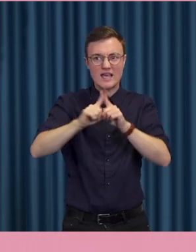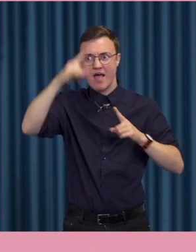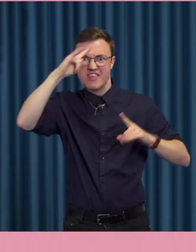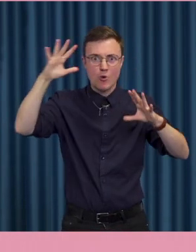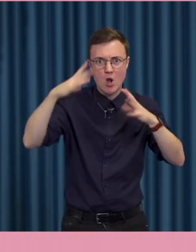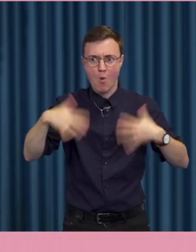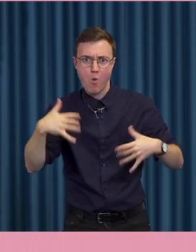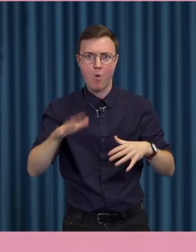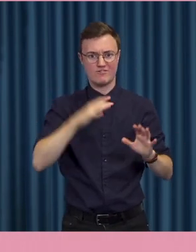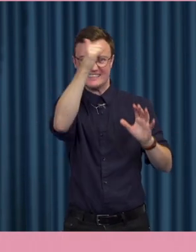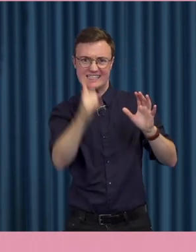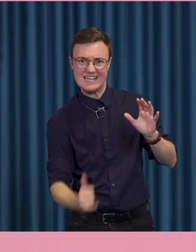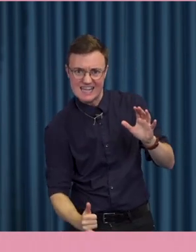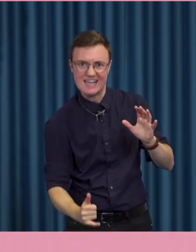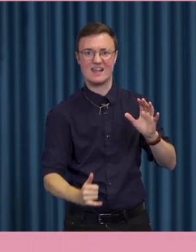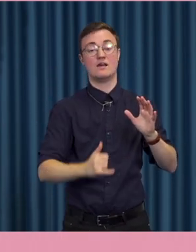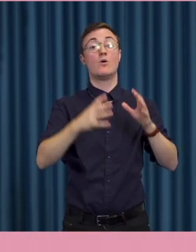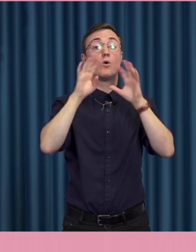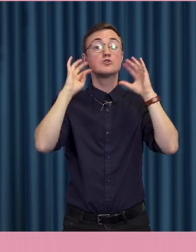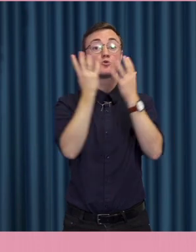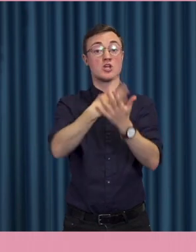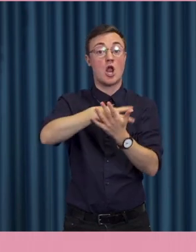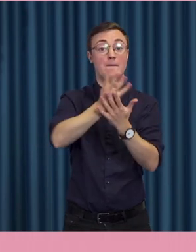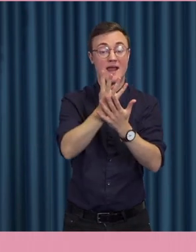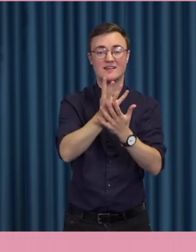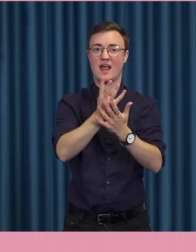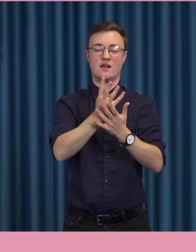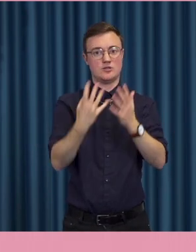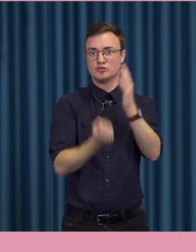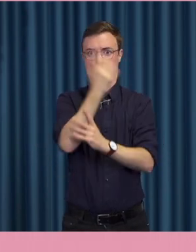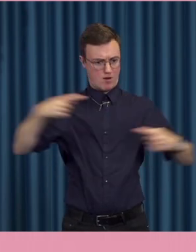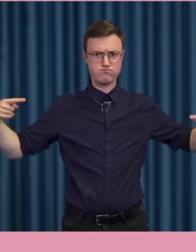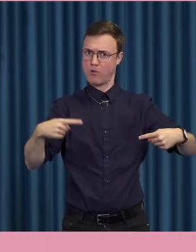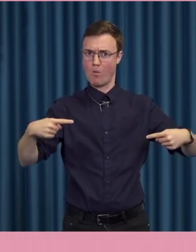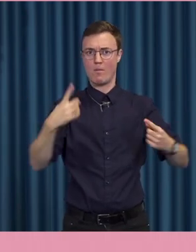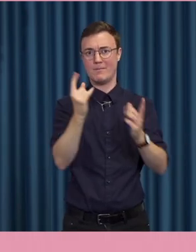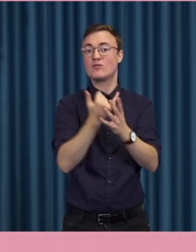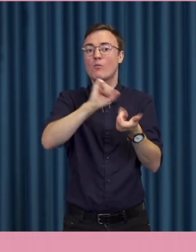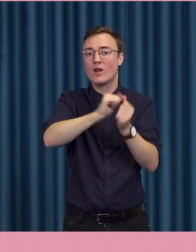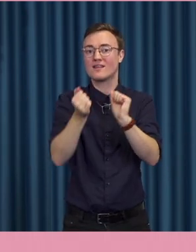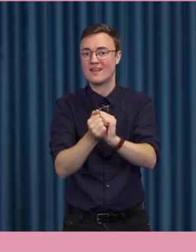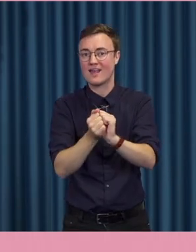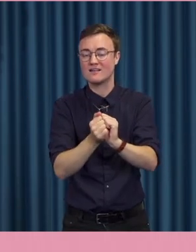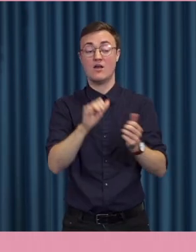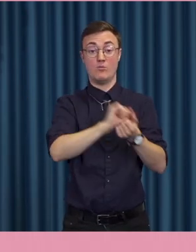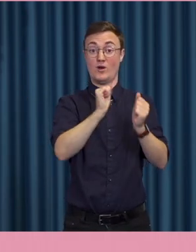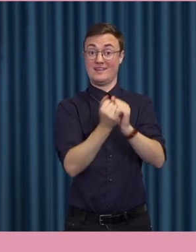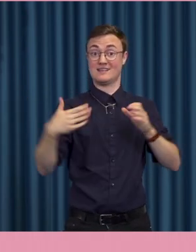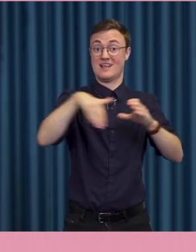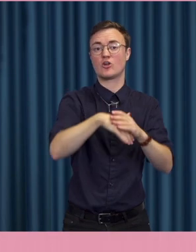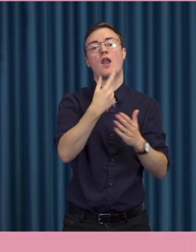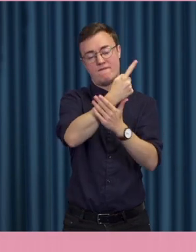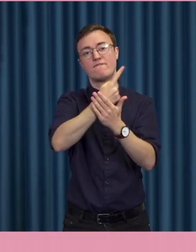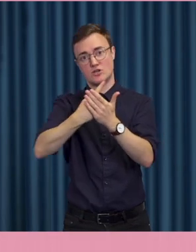stora effekten av sociala mediers genomslag är politisk polarisering och misstro. Det politiska deltagandet försämras enligt